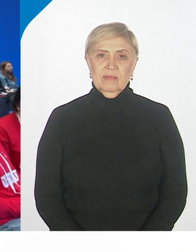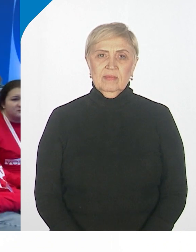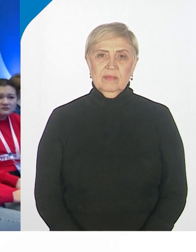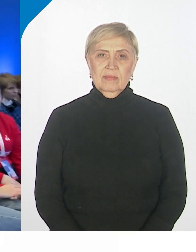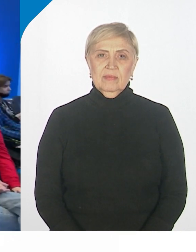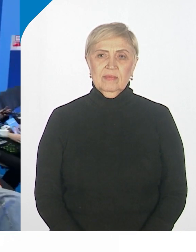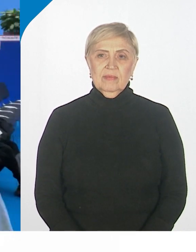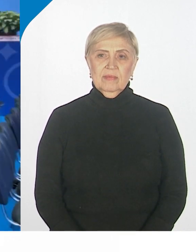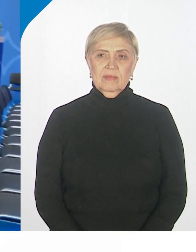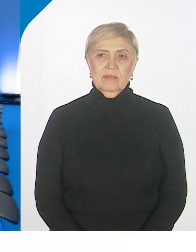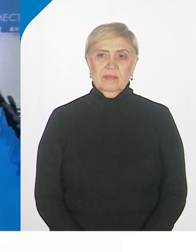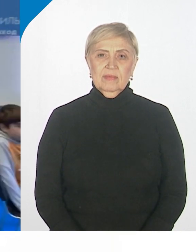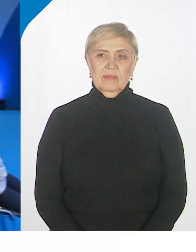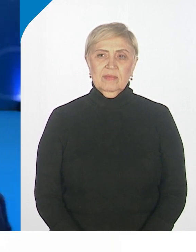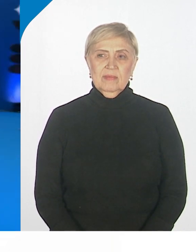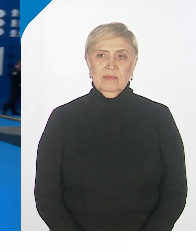Комарова, встречи!